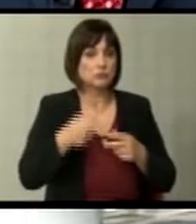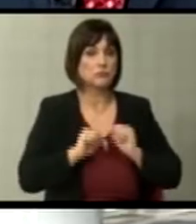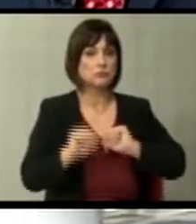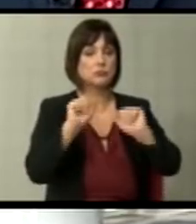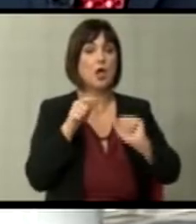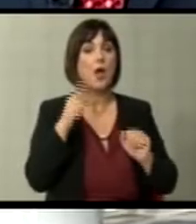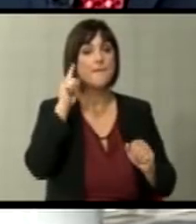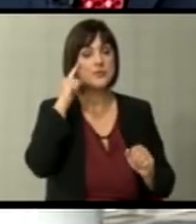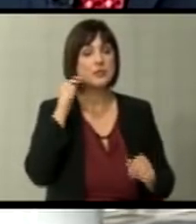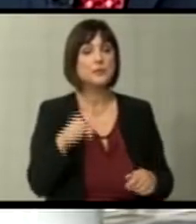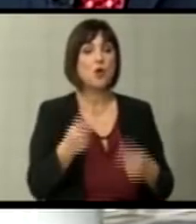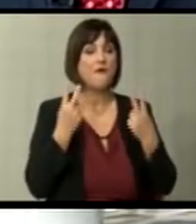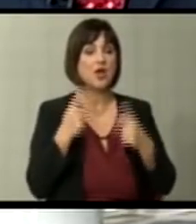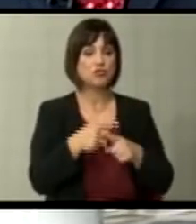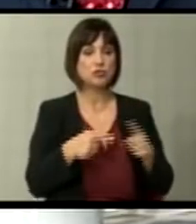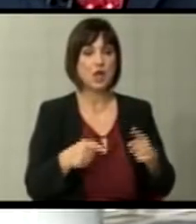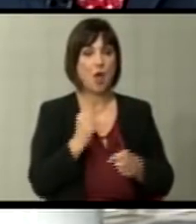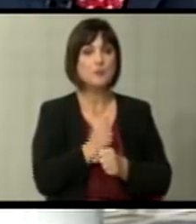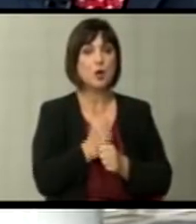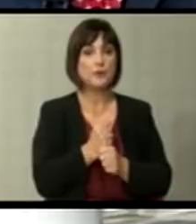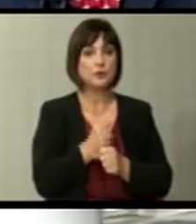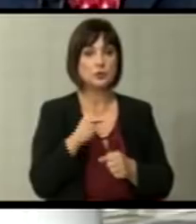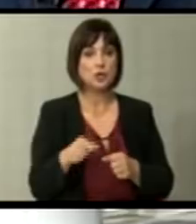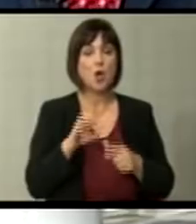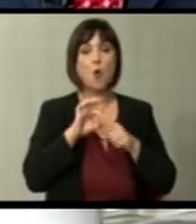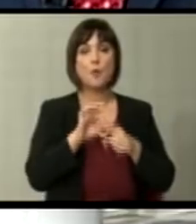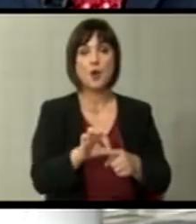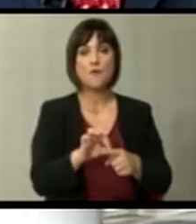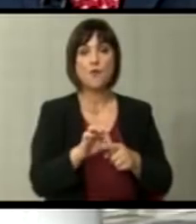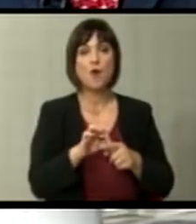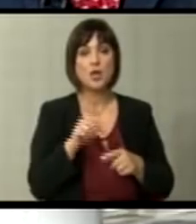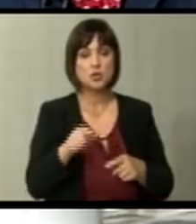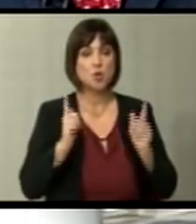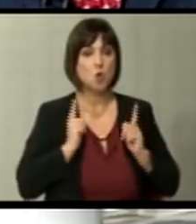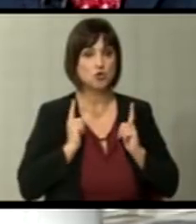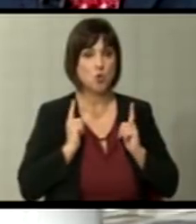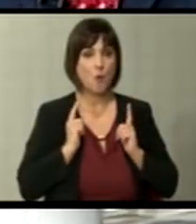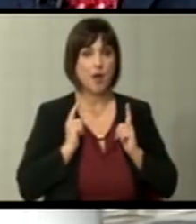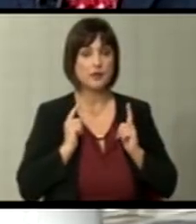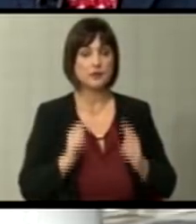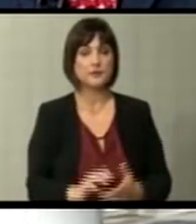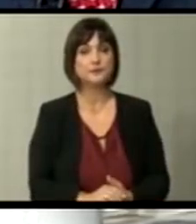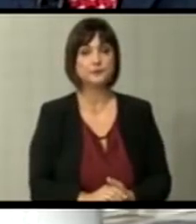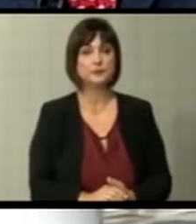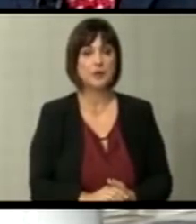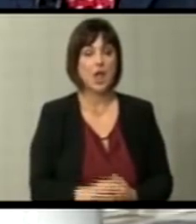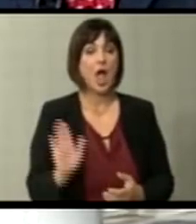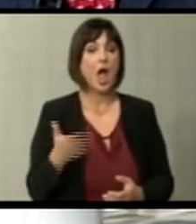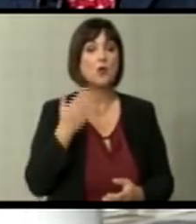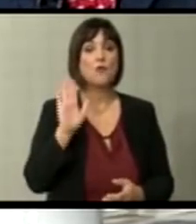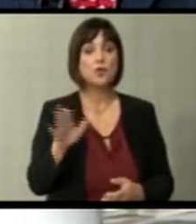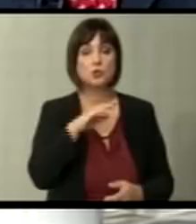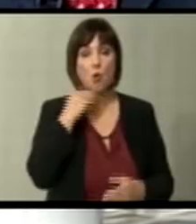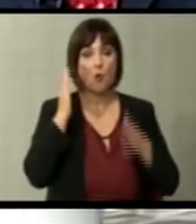мислам дека и тоа важен делот процесот на управување со очекувањата Ако вие